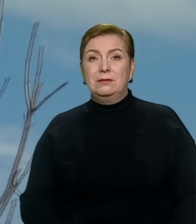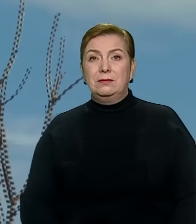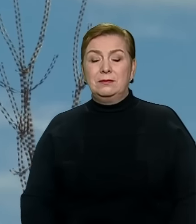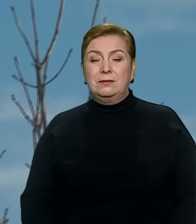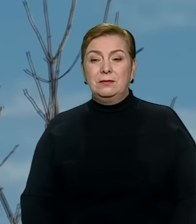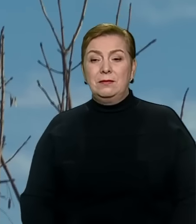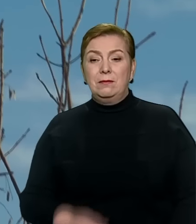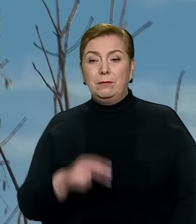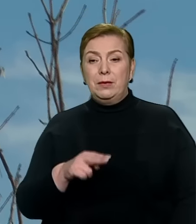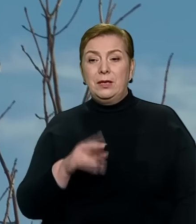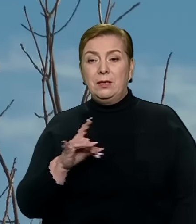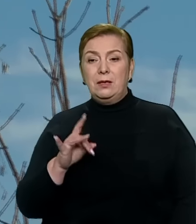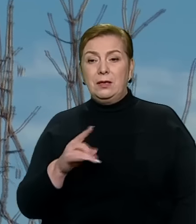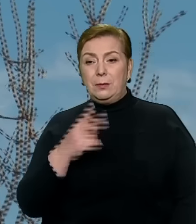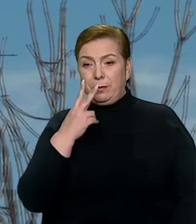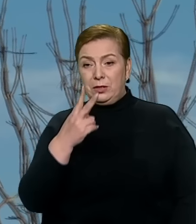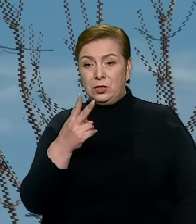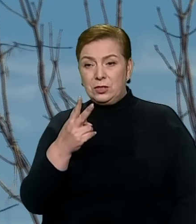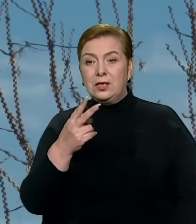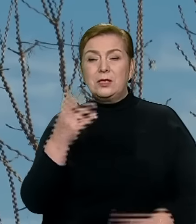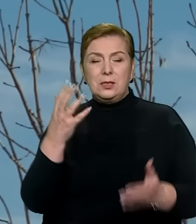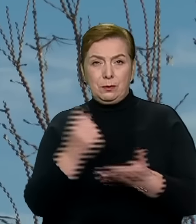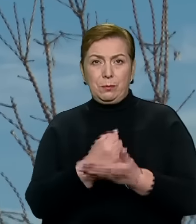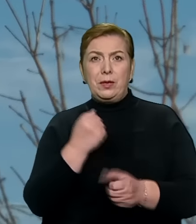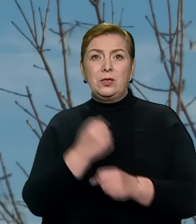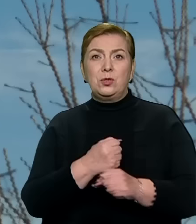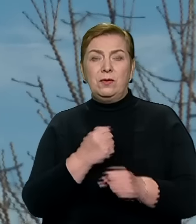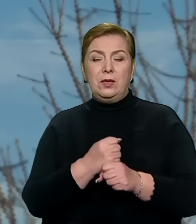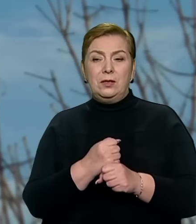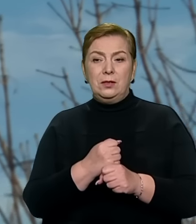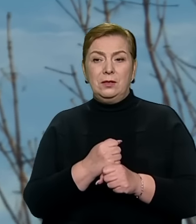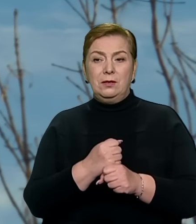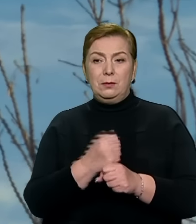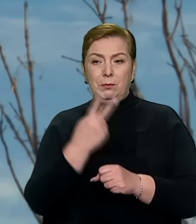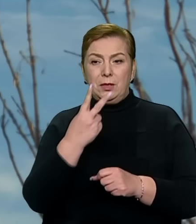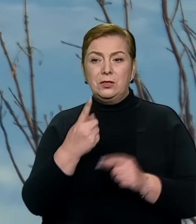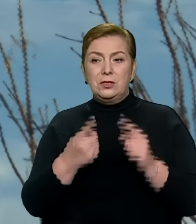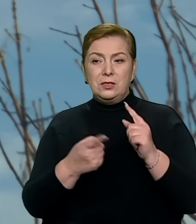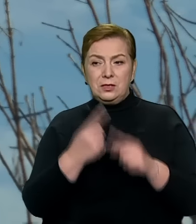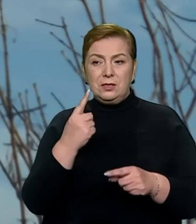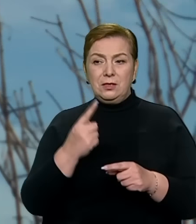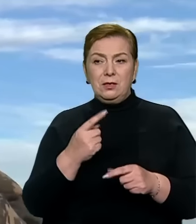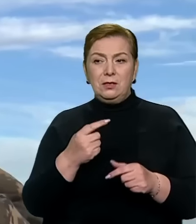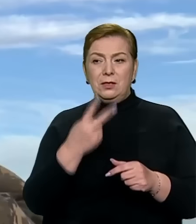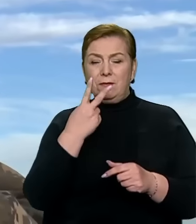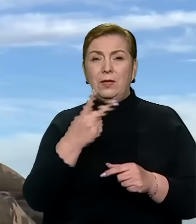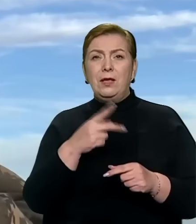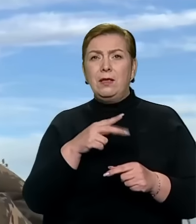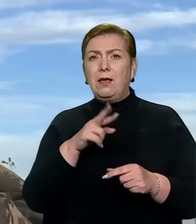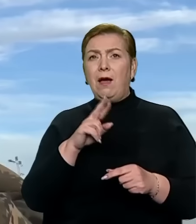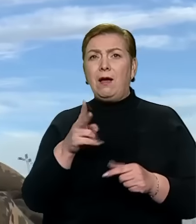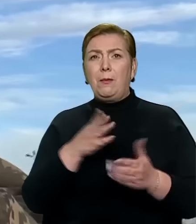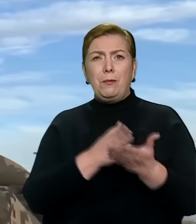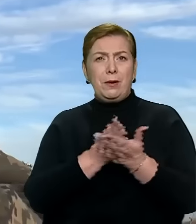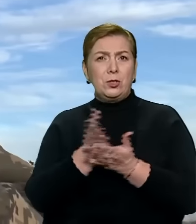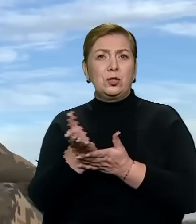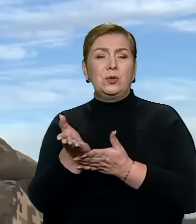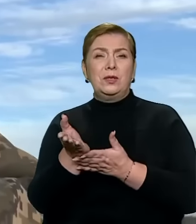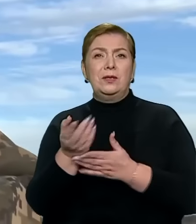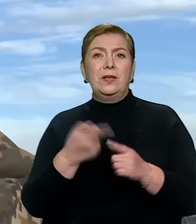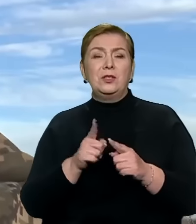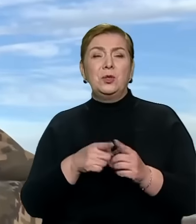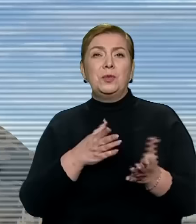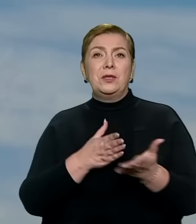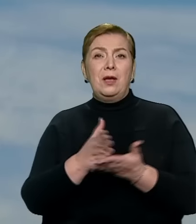І все, і на поворот. Бачиш, на знизу. Диви, як бійся пішов. На цьому напрямку постійно